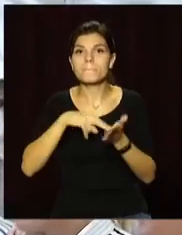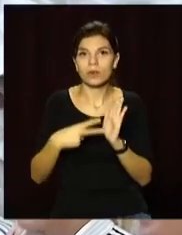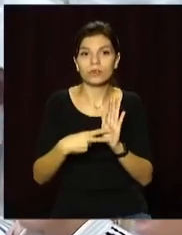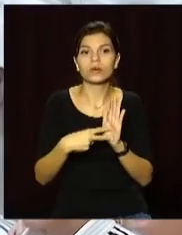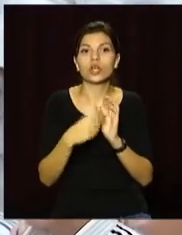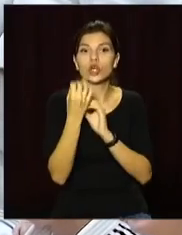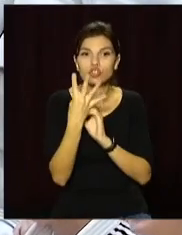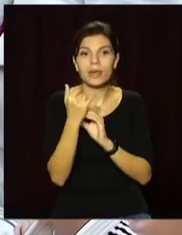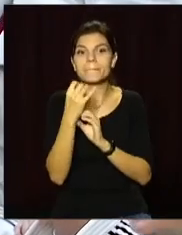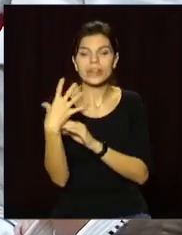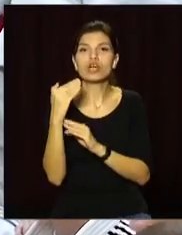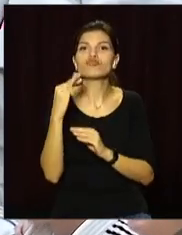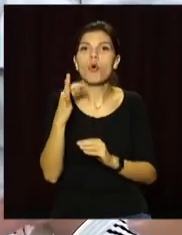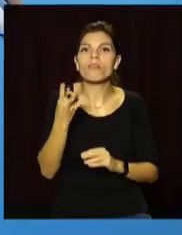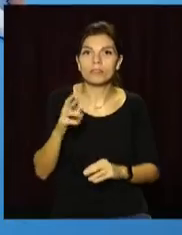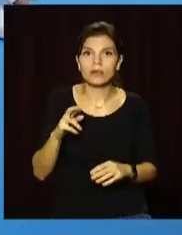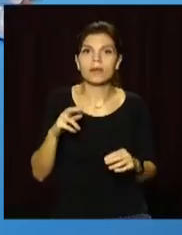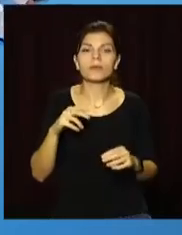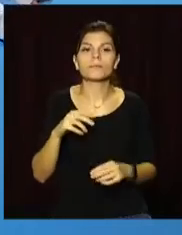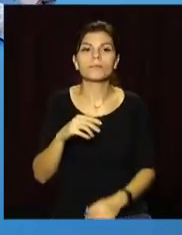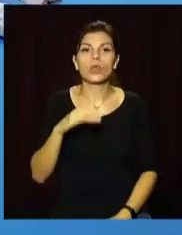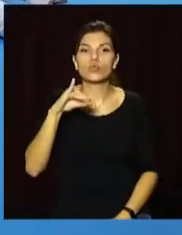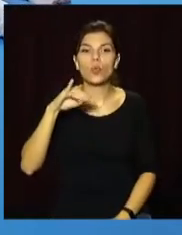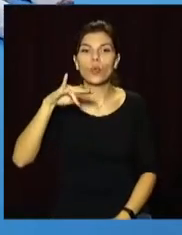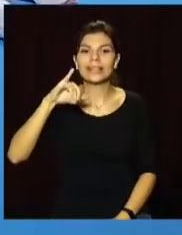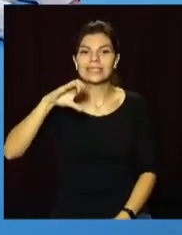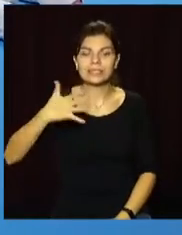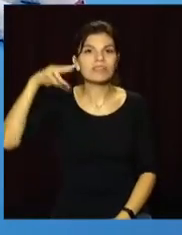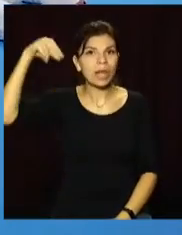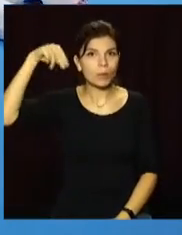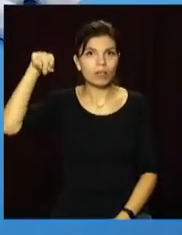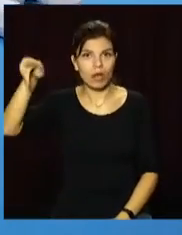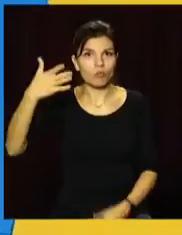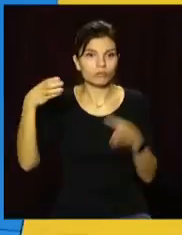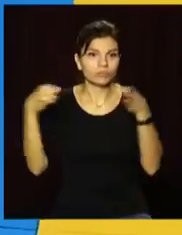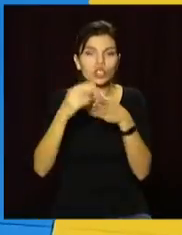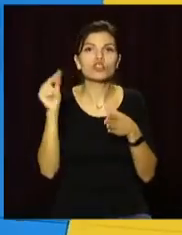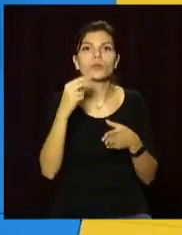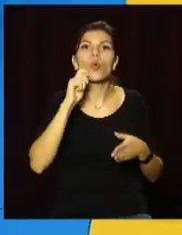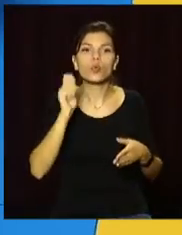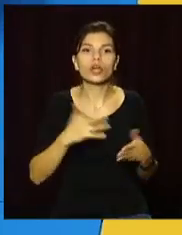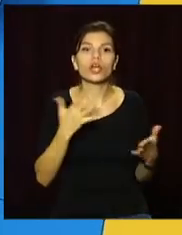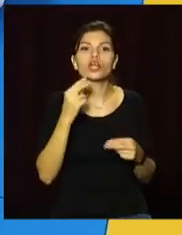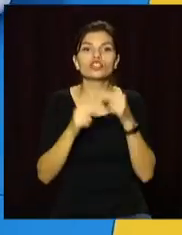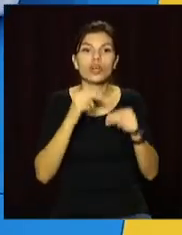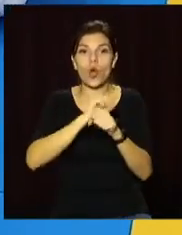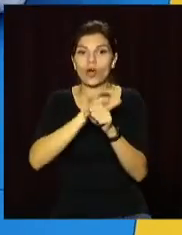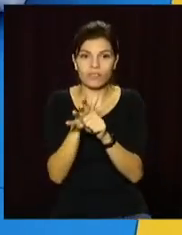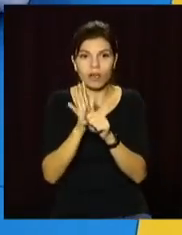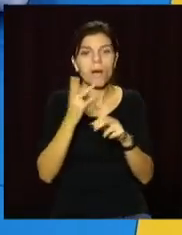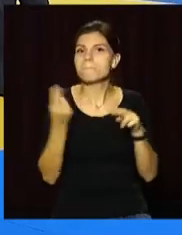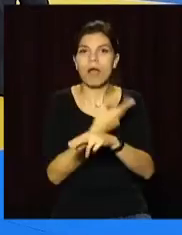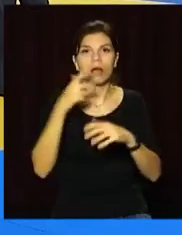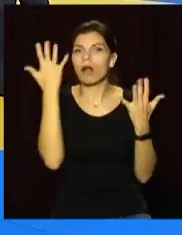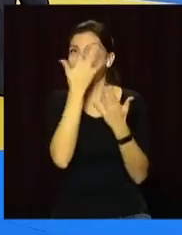14 та 15 жовтня у Палаці спорту «Юність» у Запоріжжі. Там стартує чемпіонат України, який через пандемію пройде без